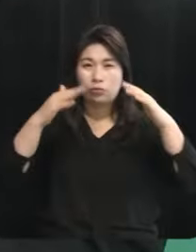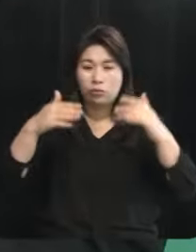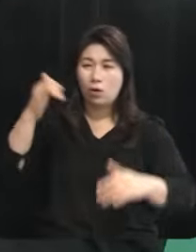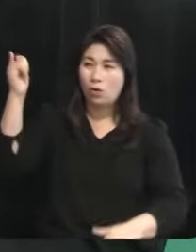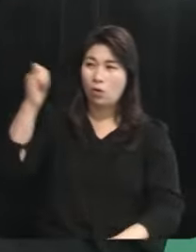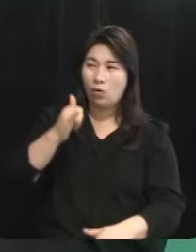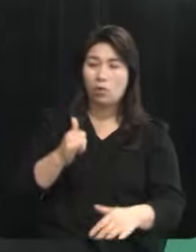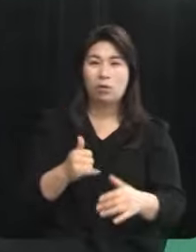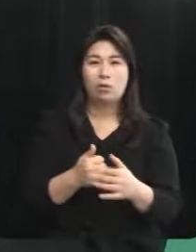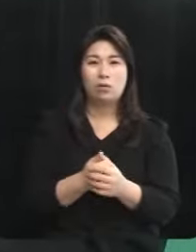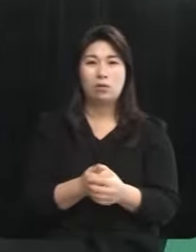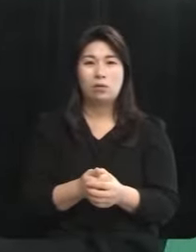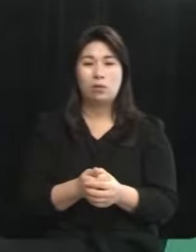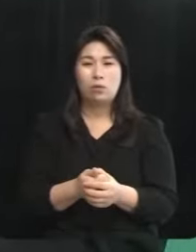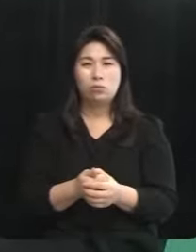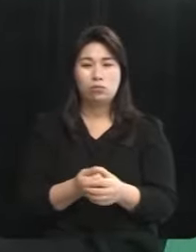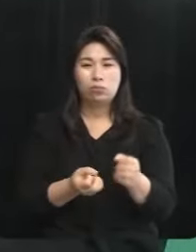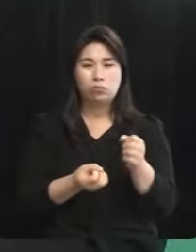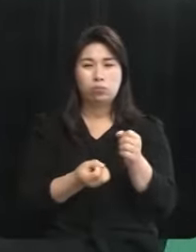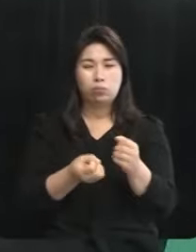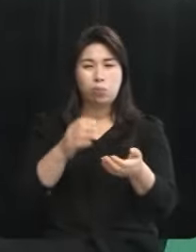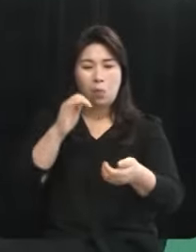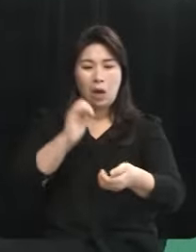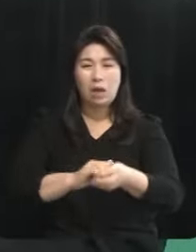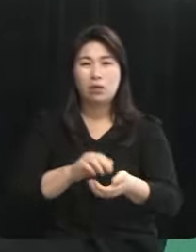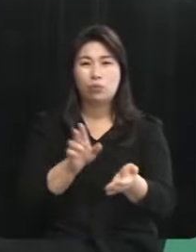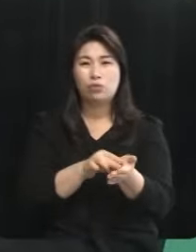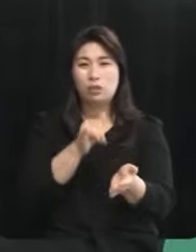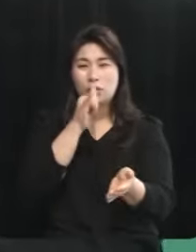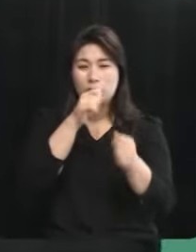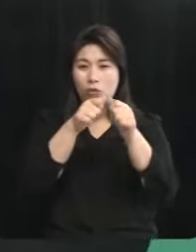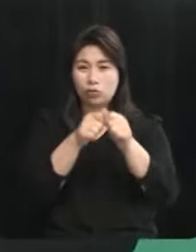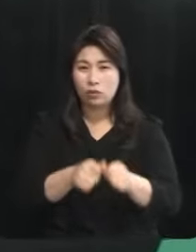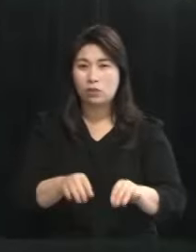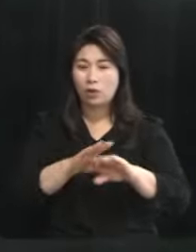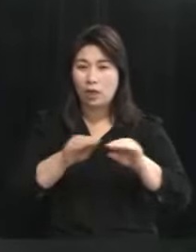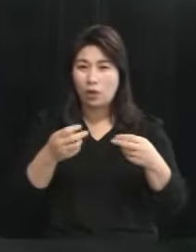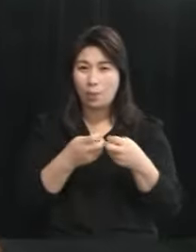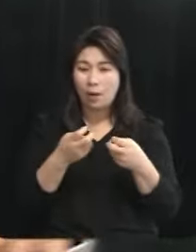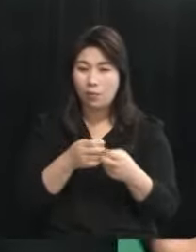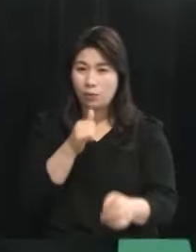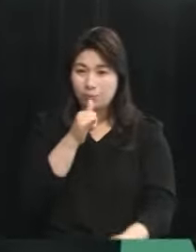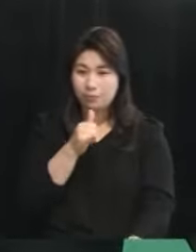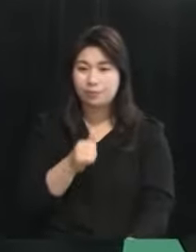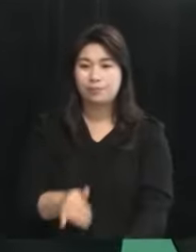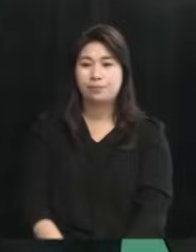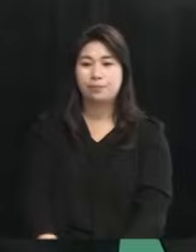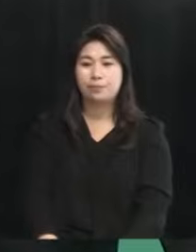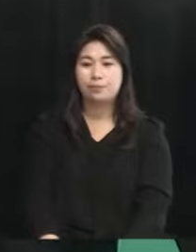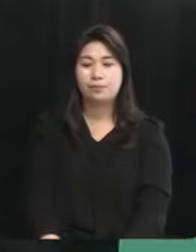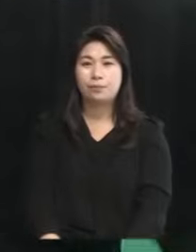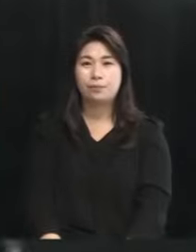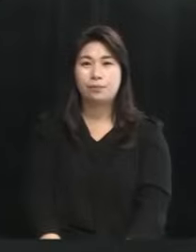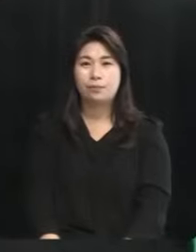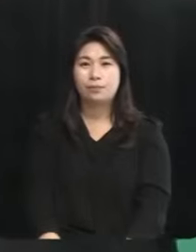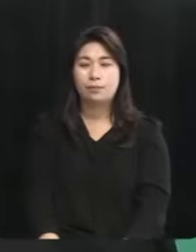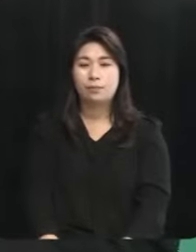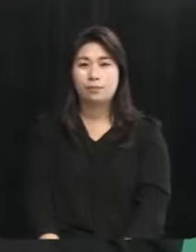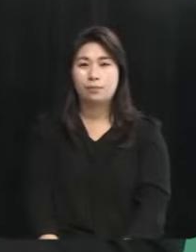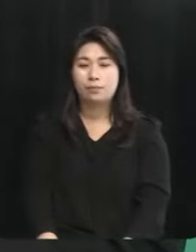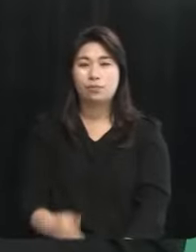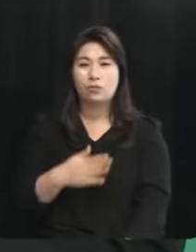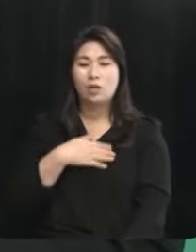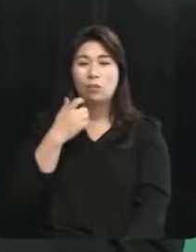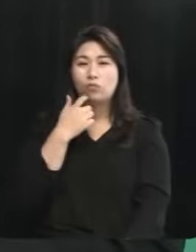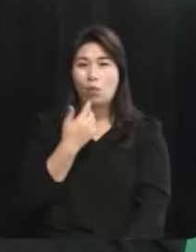발전의 출력 제어 문제가 계속 제기되고 있습니다 구체적인 해결 방안 갖고 계십니까? 아까 그래서 제가 김수은 후보님한테